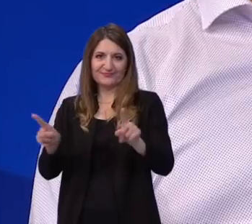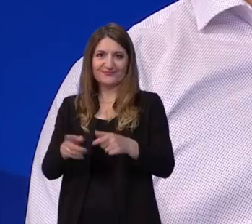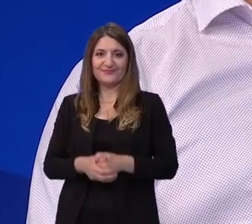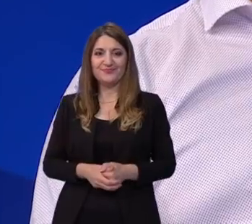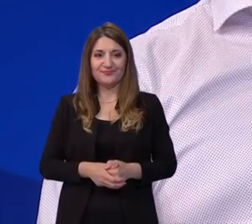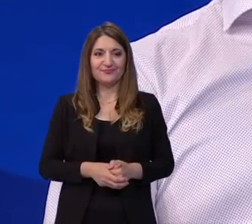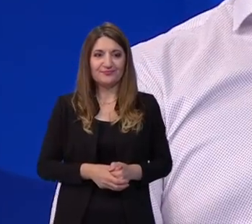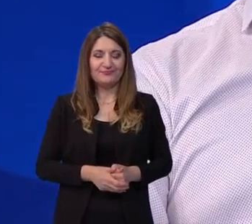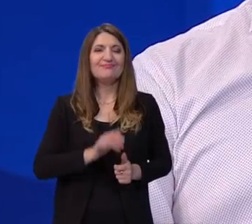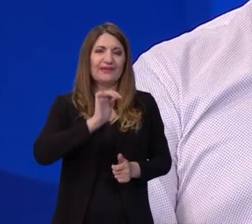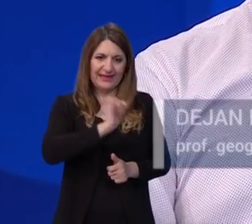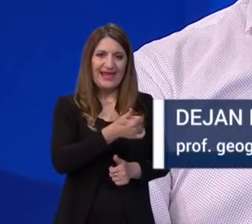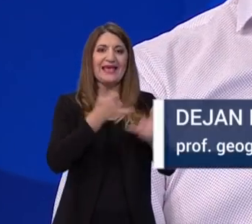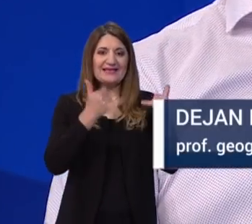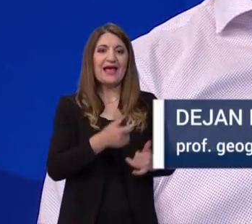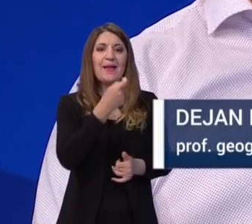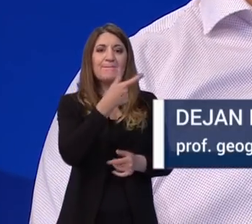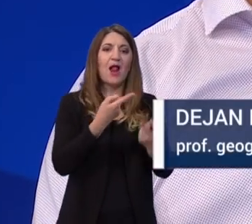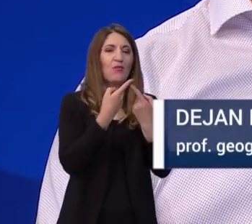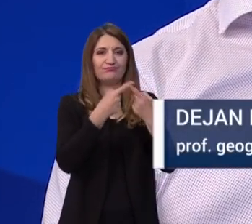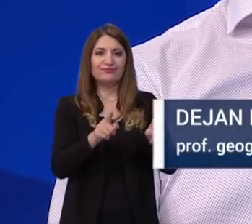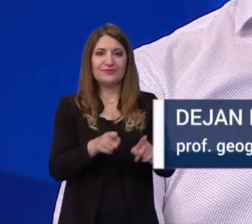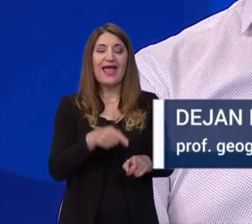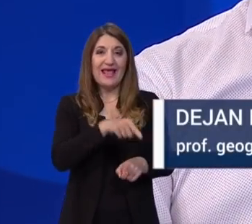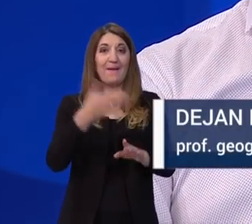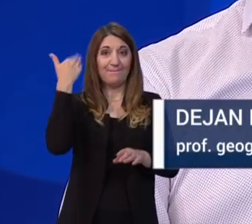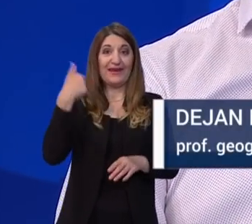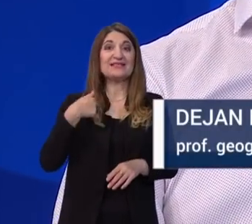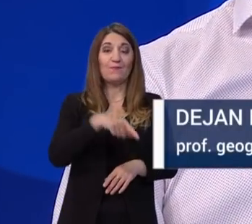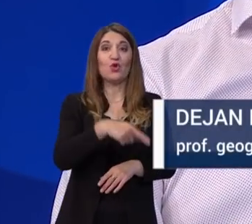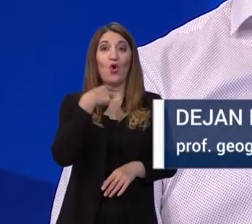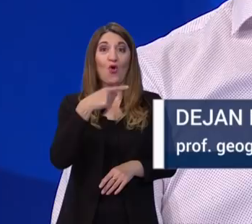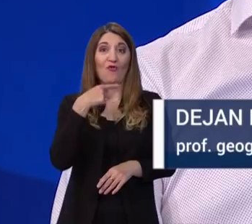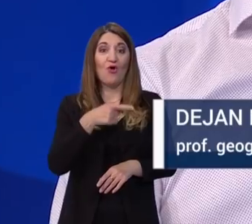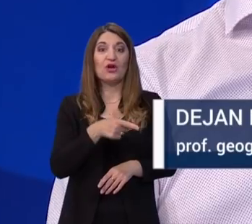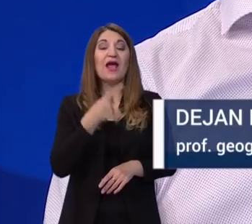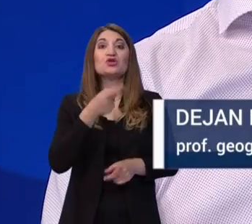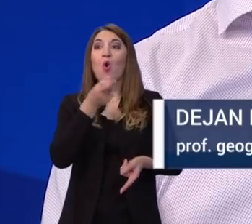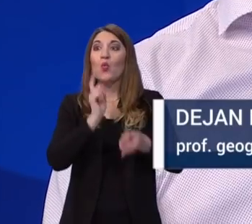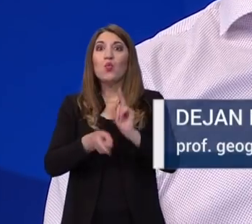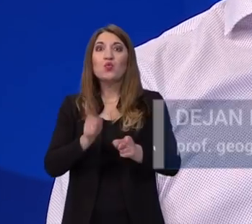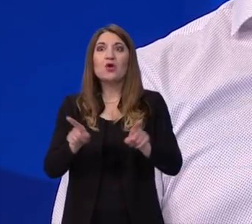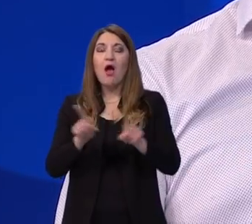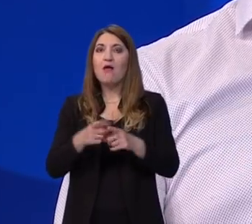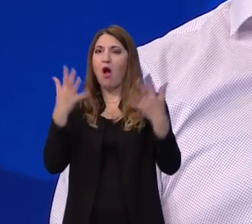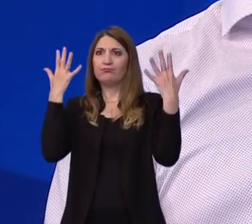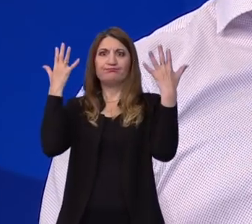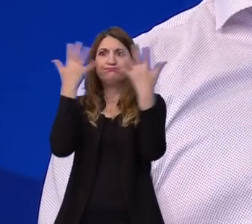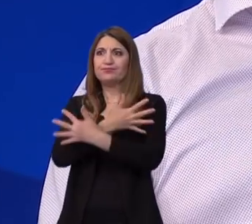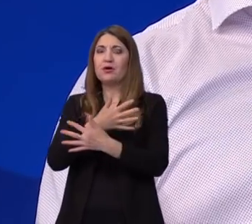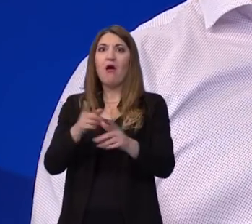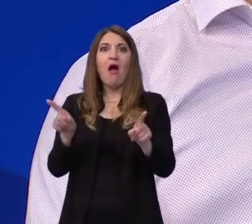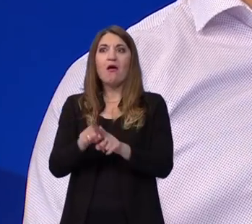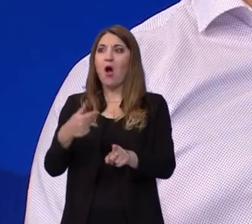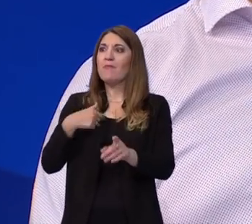ali doslovno u početku kada sam rekao tu izjavu i stojim i dalje iza njeja, to je bilo da su učitelji zbilja bili bačeni kao jedan